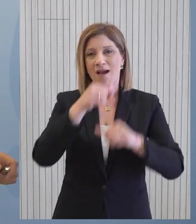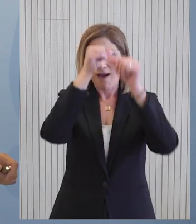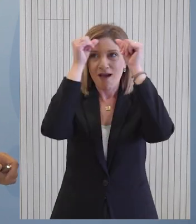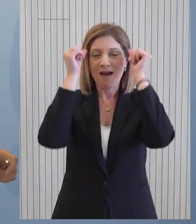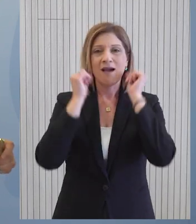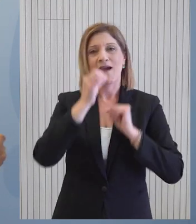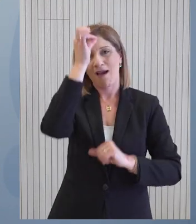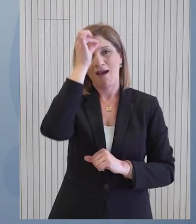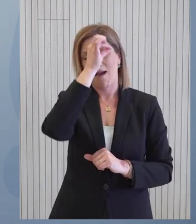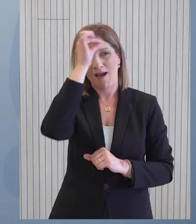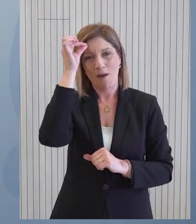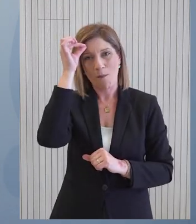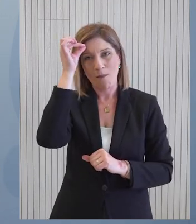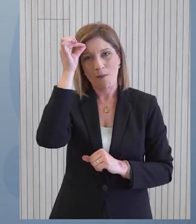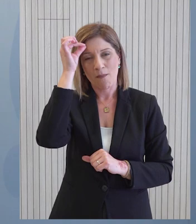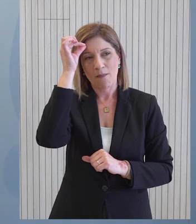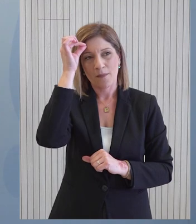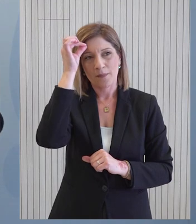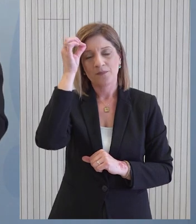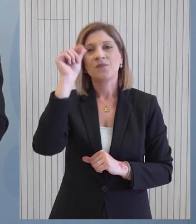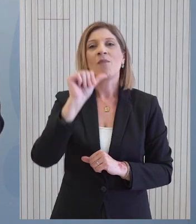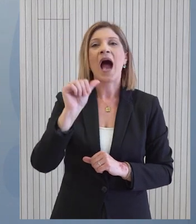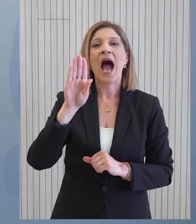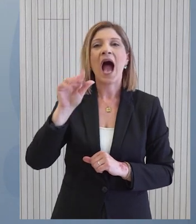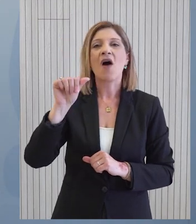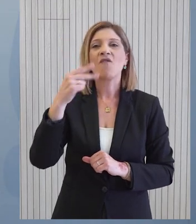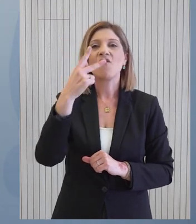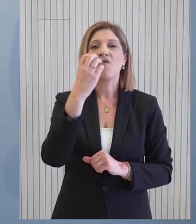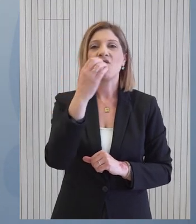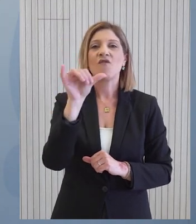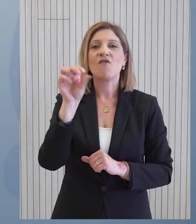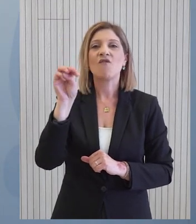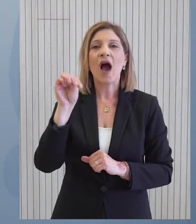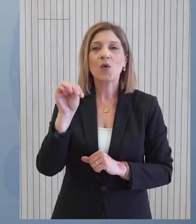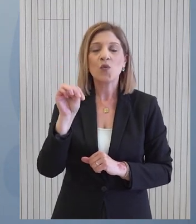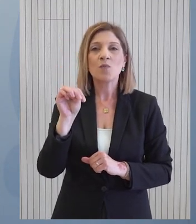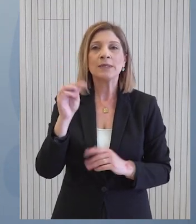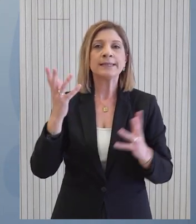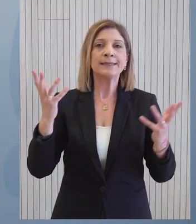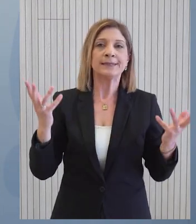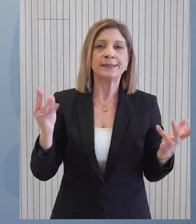του Οσίου Απαγκού μπαίνει ένα θέμα